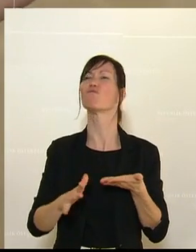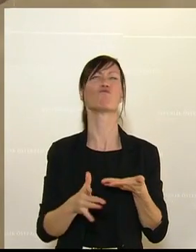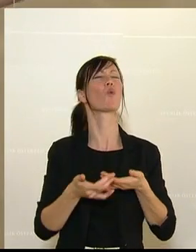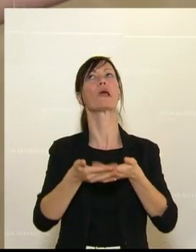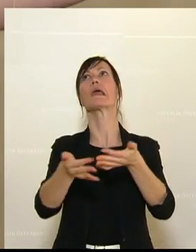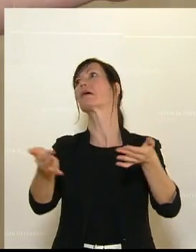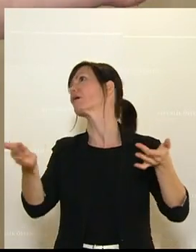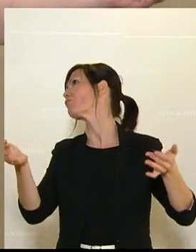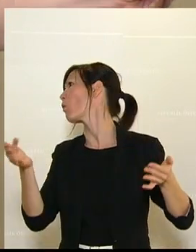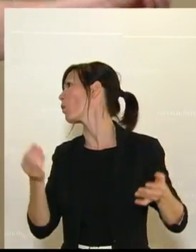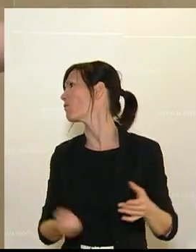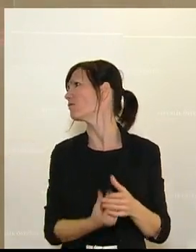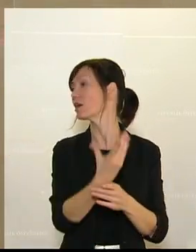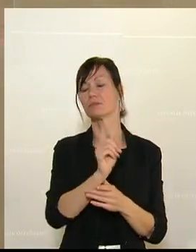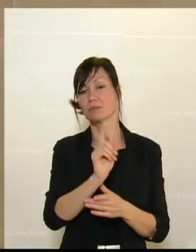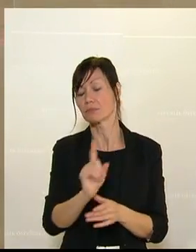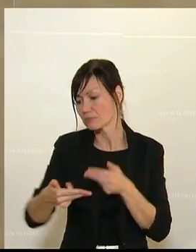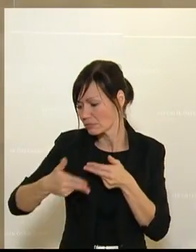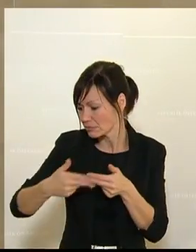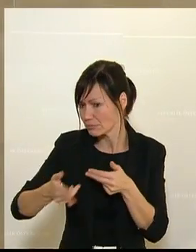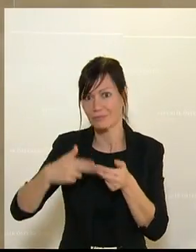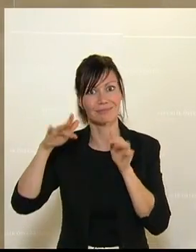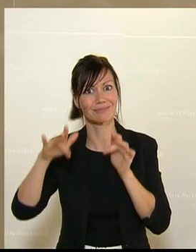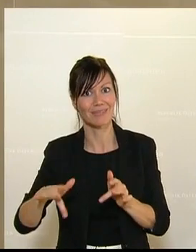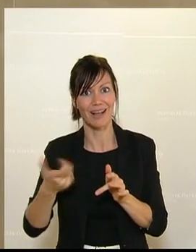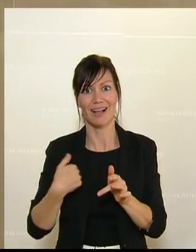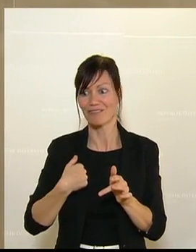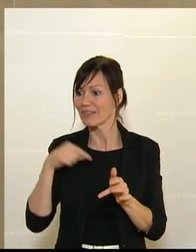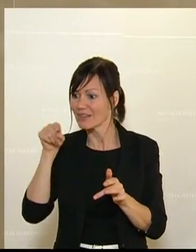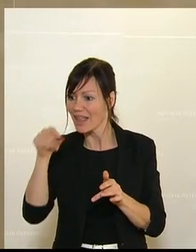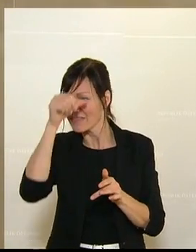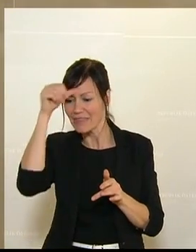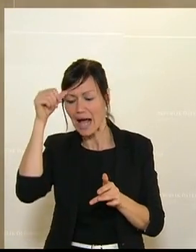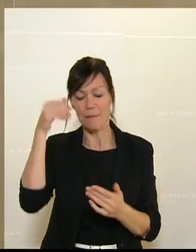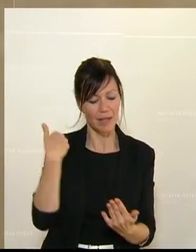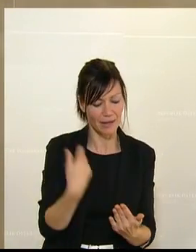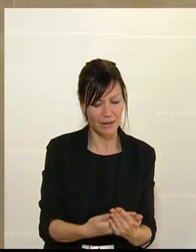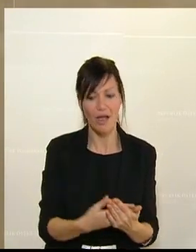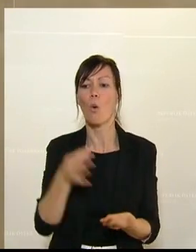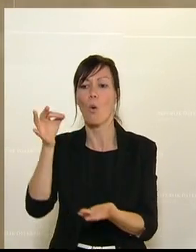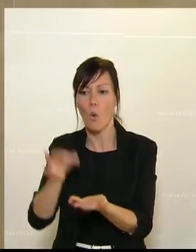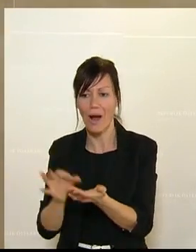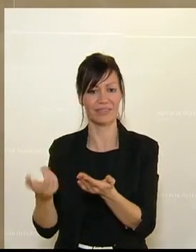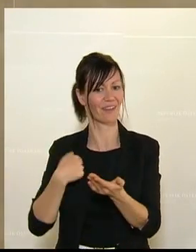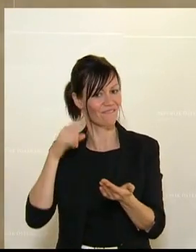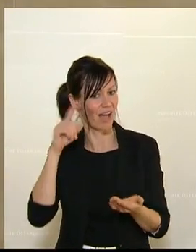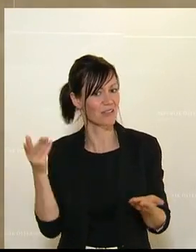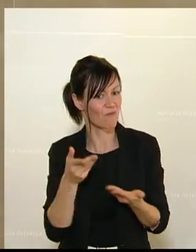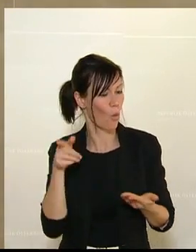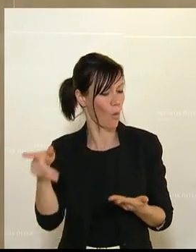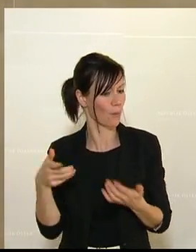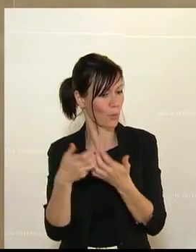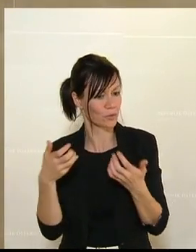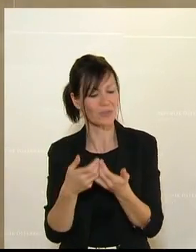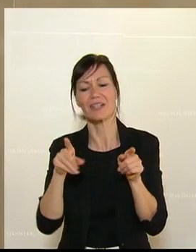irgendwo anonym produziert wird, sondern letztendlich auf dem Teller einen Namen bekommt, einen Ort bekommt und auch eine Bäuerin und einen Bauer, der